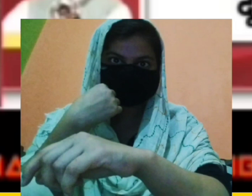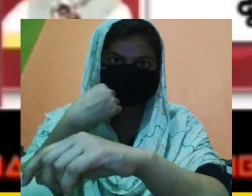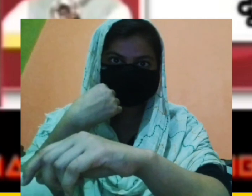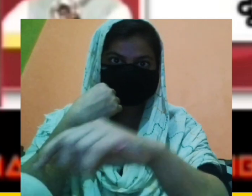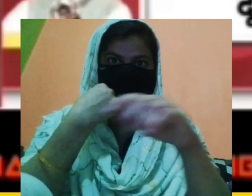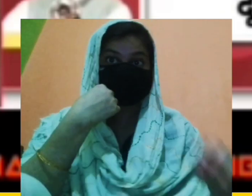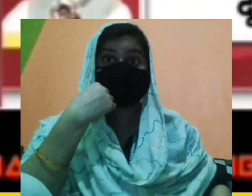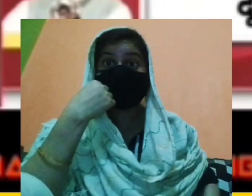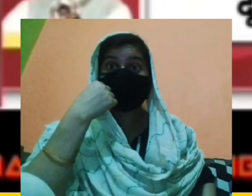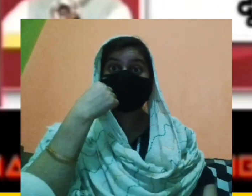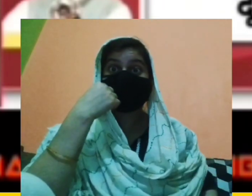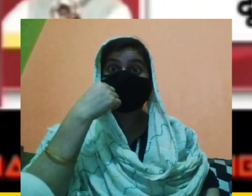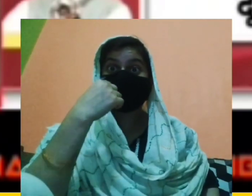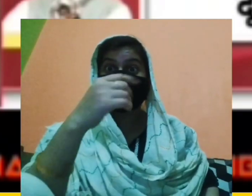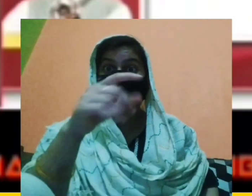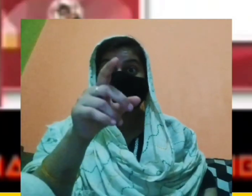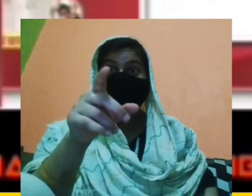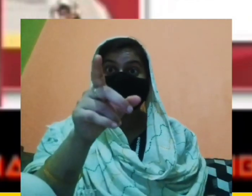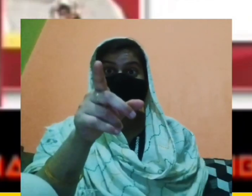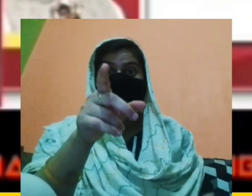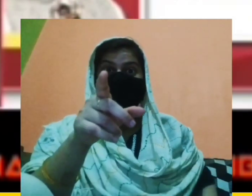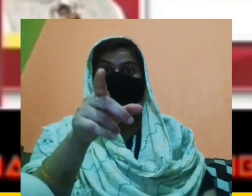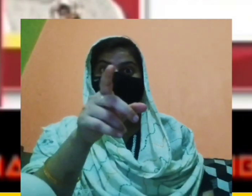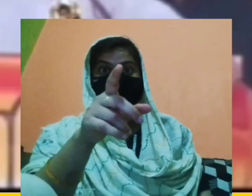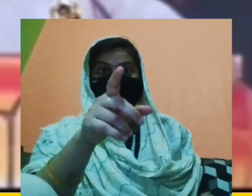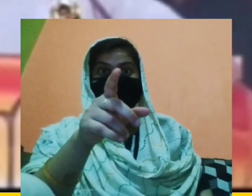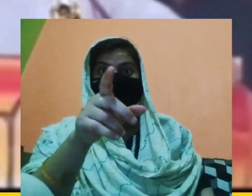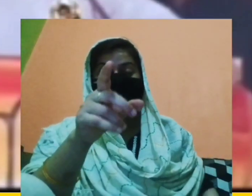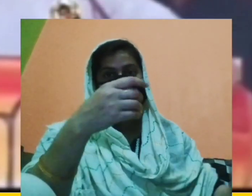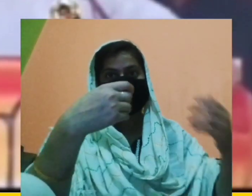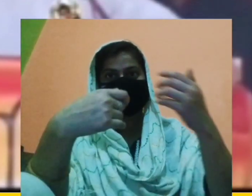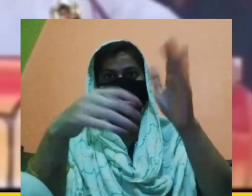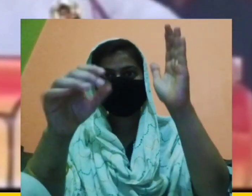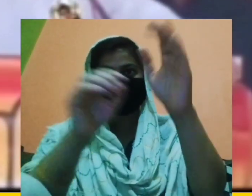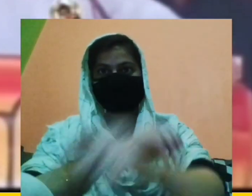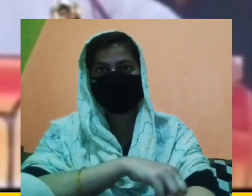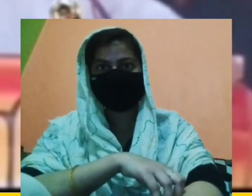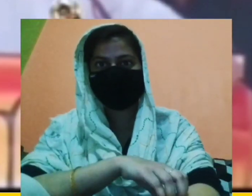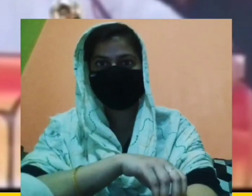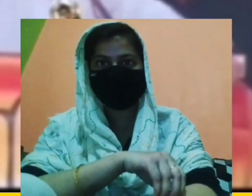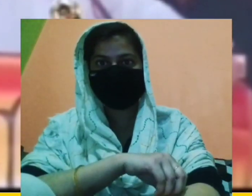अच्छा आपने माना मोदी जी नाकाम है आपने तब एक्सेप्ट किया मोदी नाकाम है खत्म